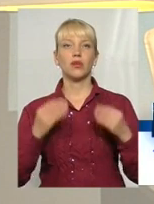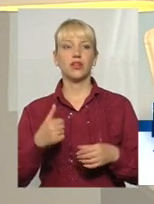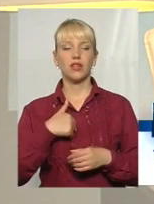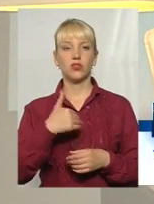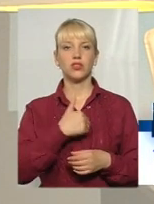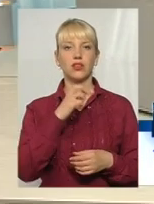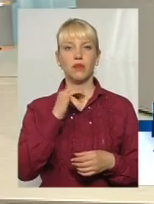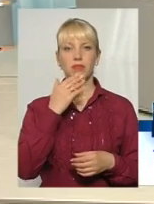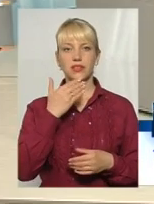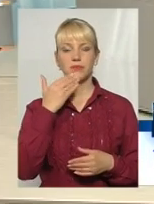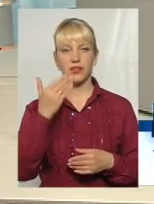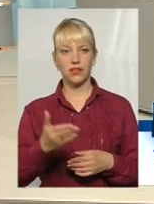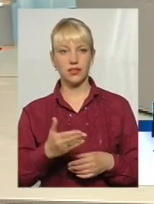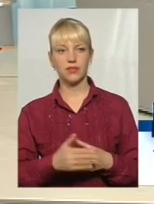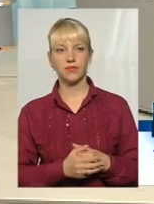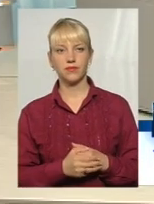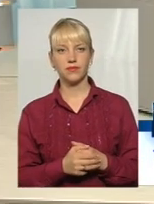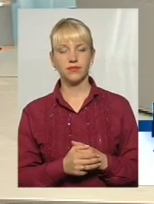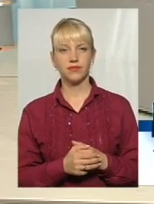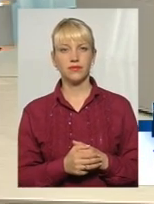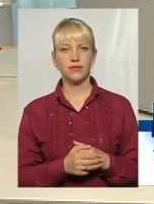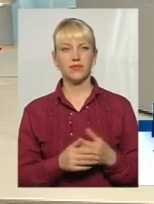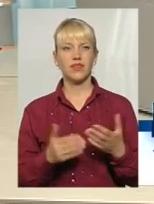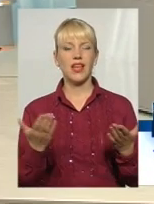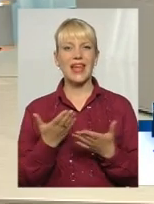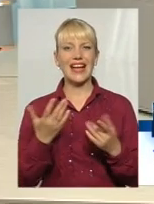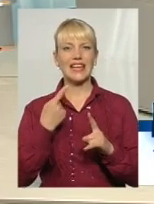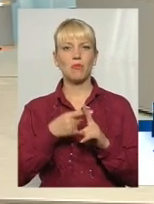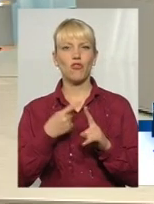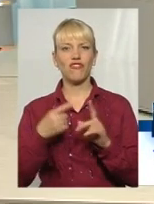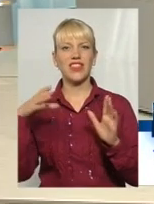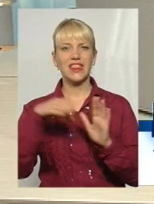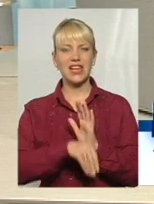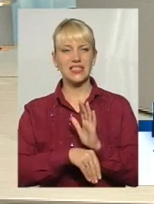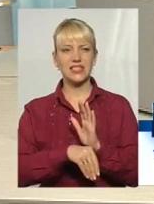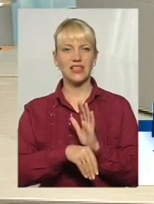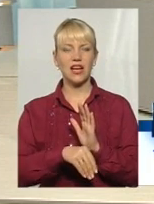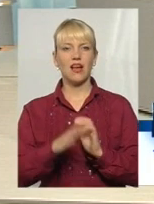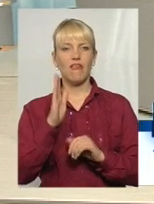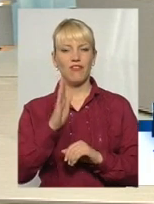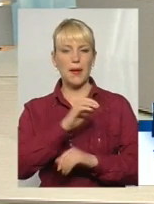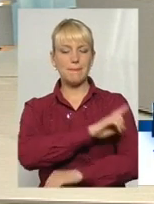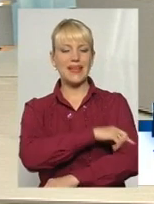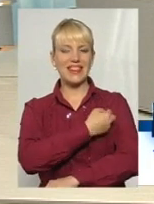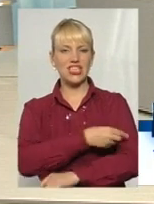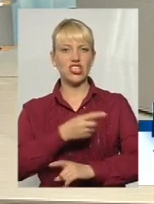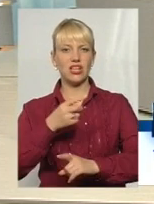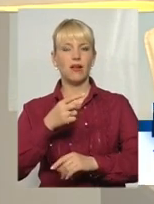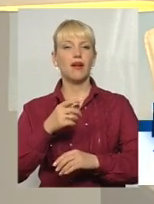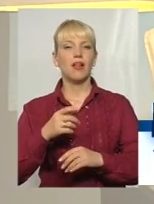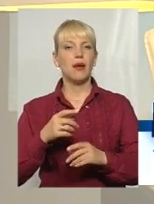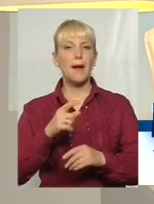Я хотіла би задати питання, який позитив внесе нова медична реформа в життя